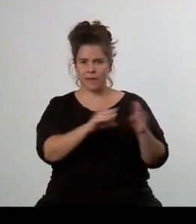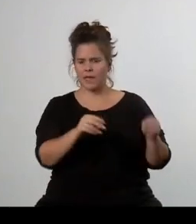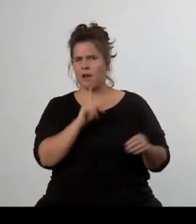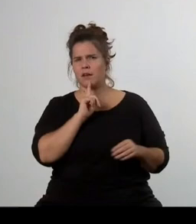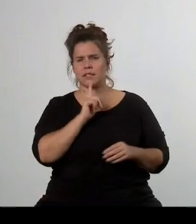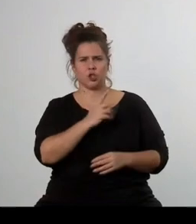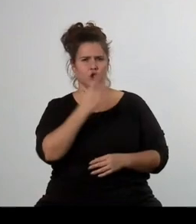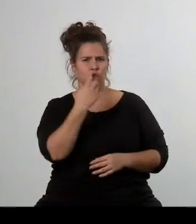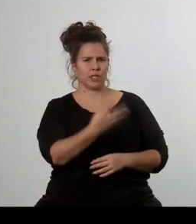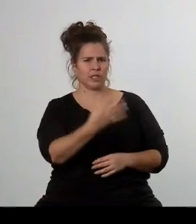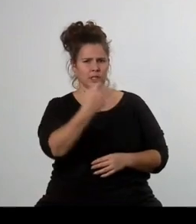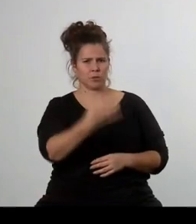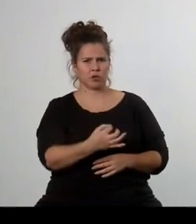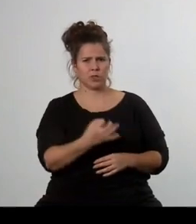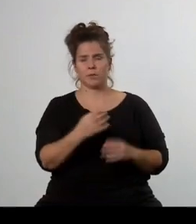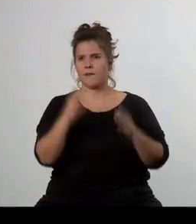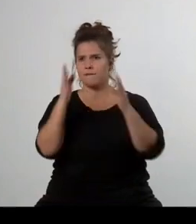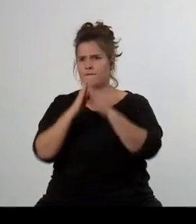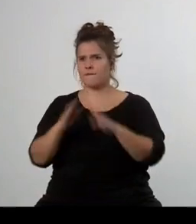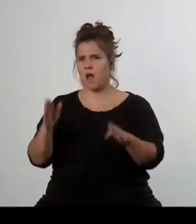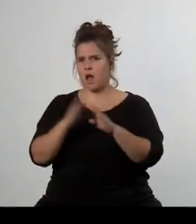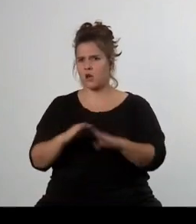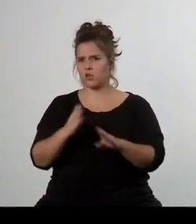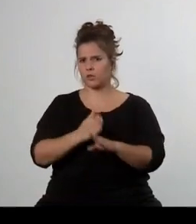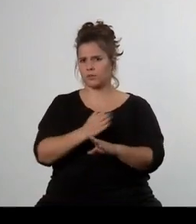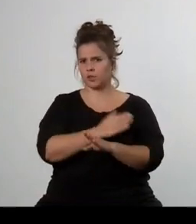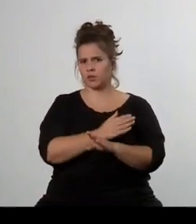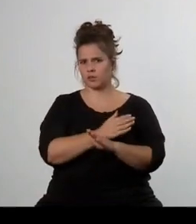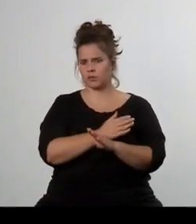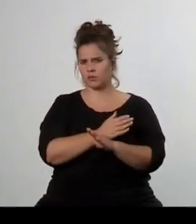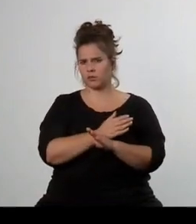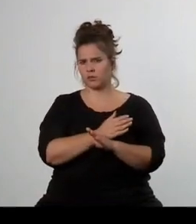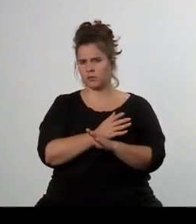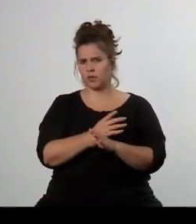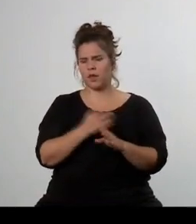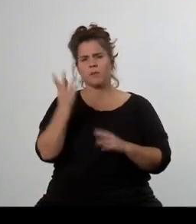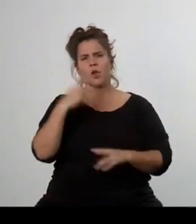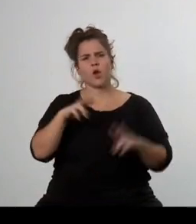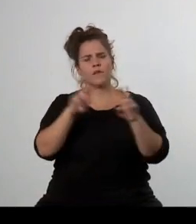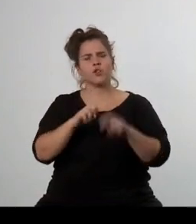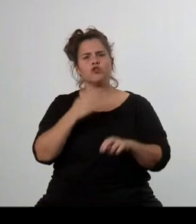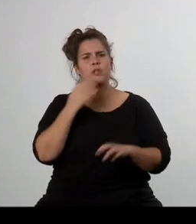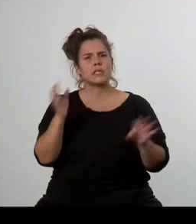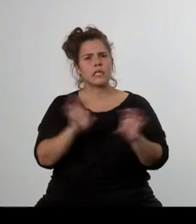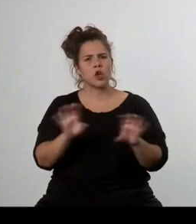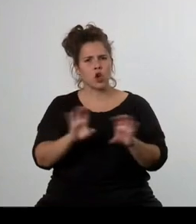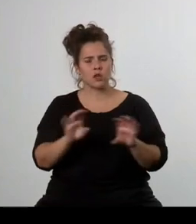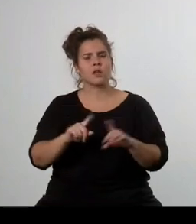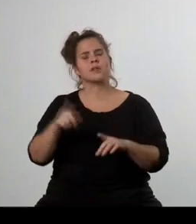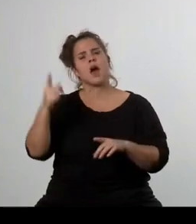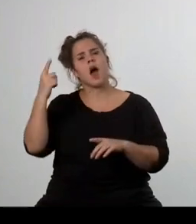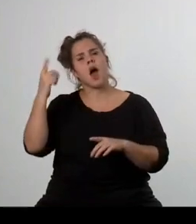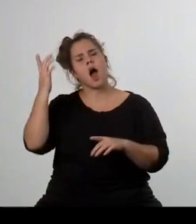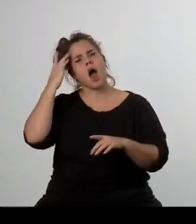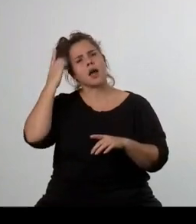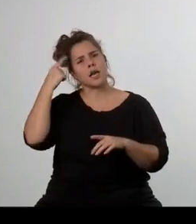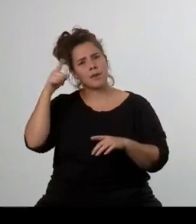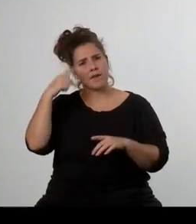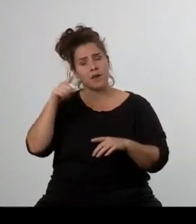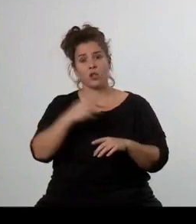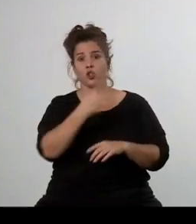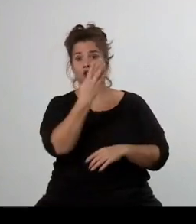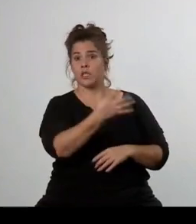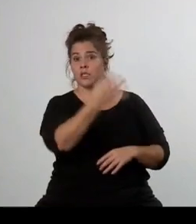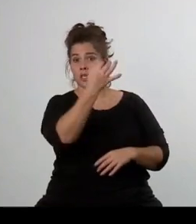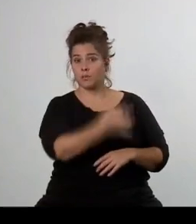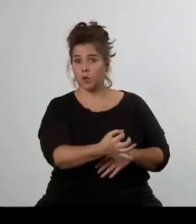40%, a to byla informace před Vánoci, z průzkumu Českého rozhlasu a Akademie věd, 40% lidí v České